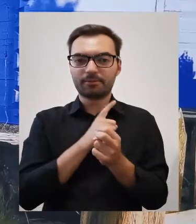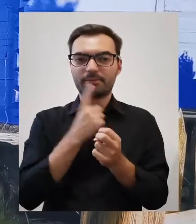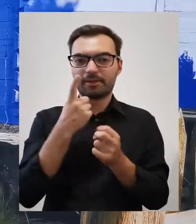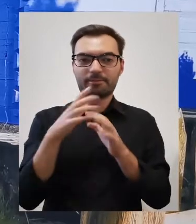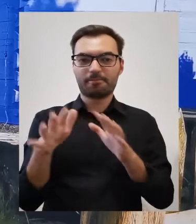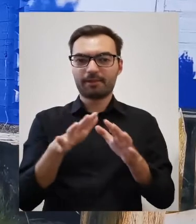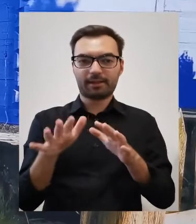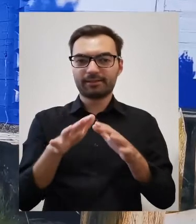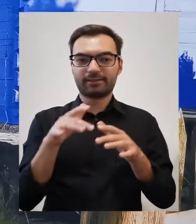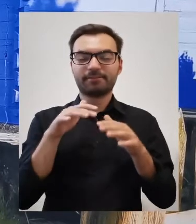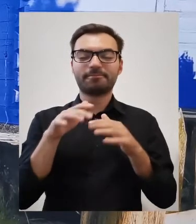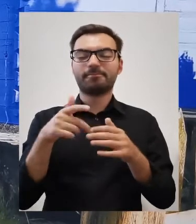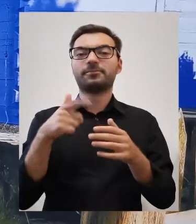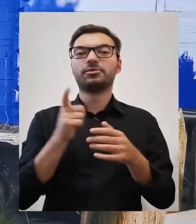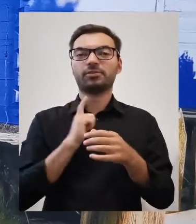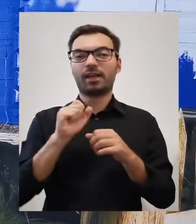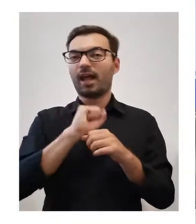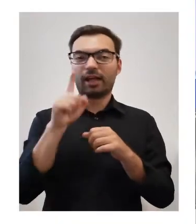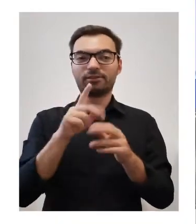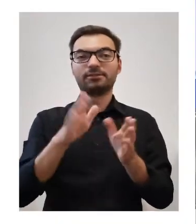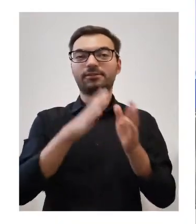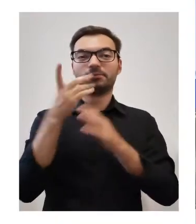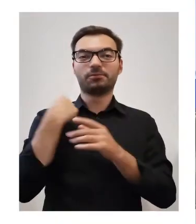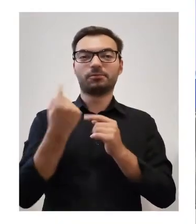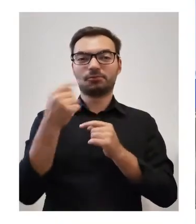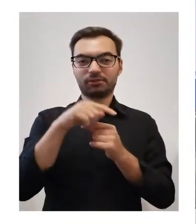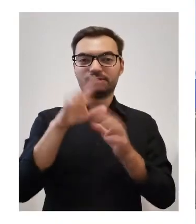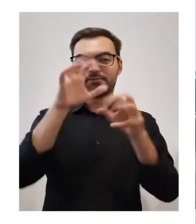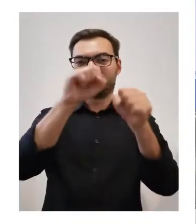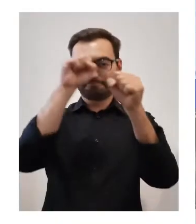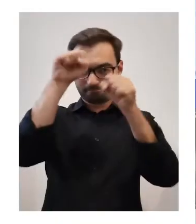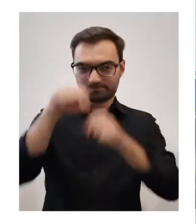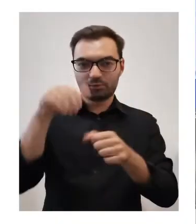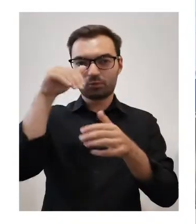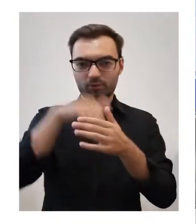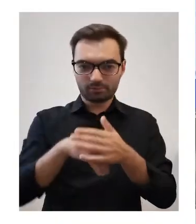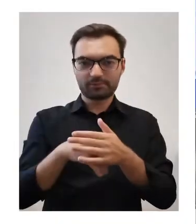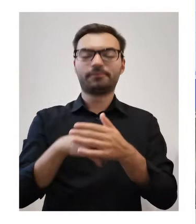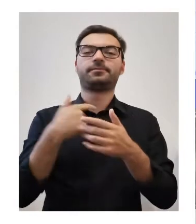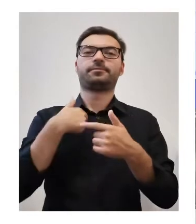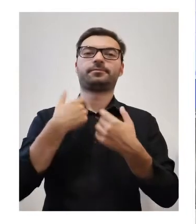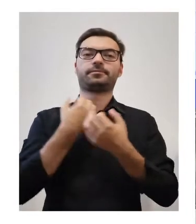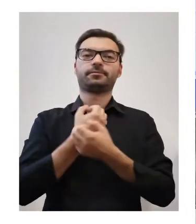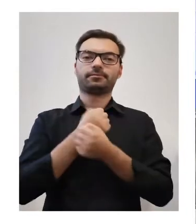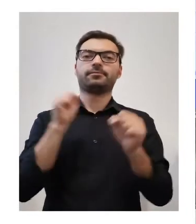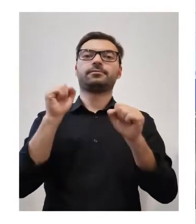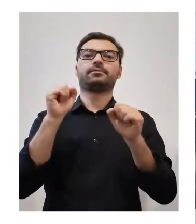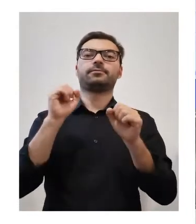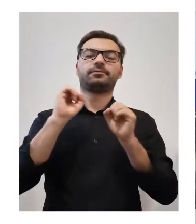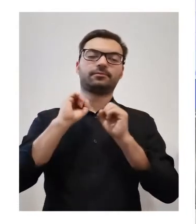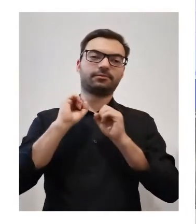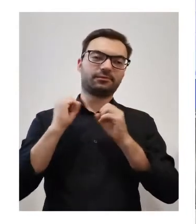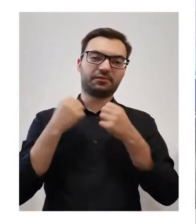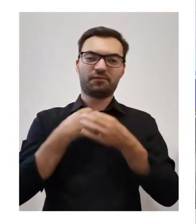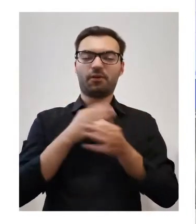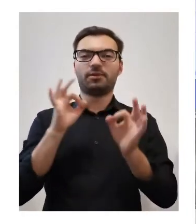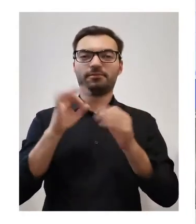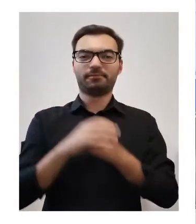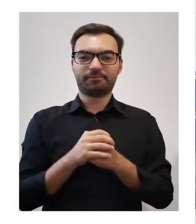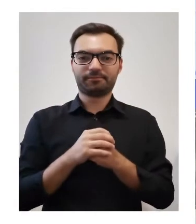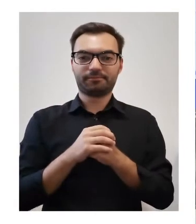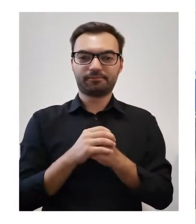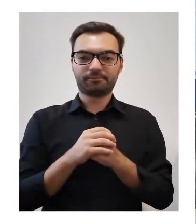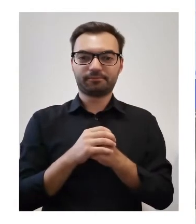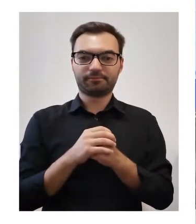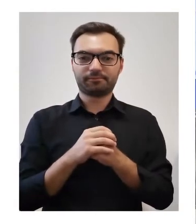pilnują tego jednego miejsca i tam czekają, aż ktoś się zaplącze w okolicy, wtedy zwabiają go na swój